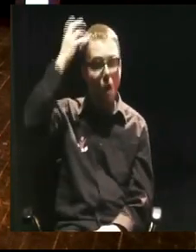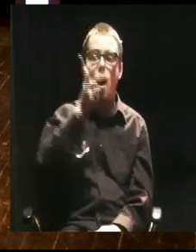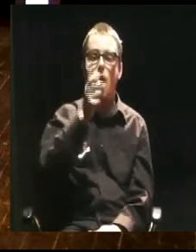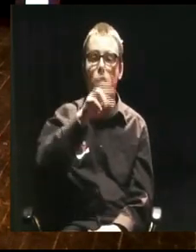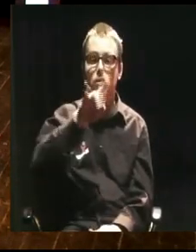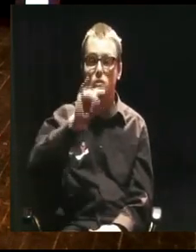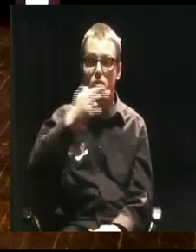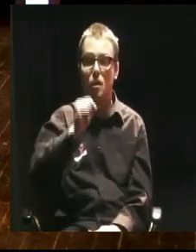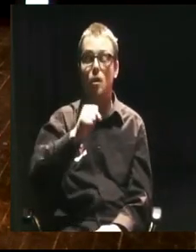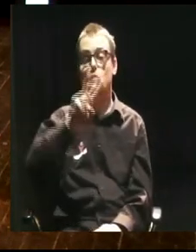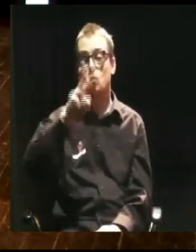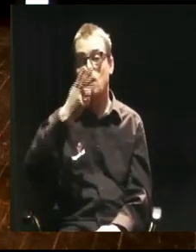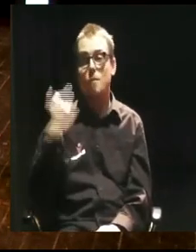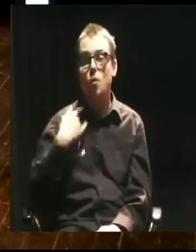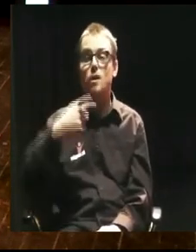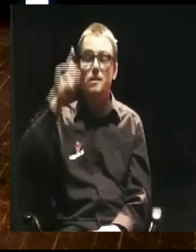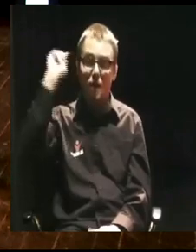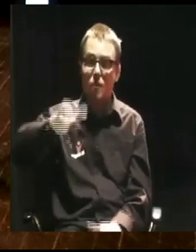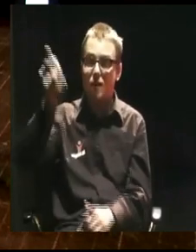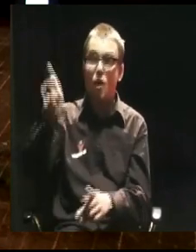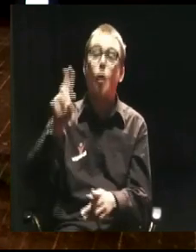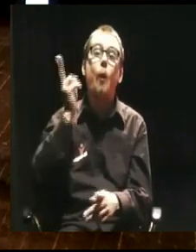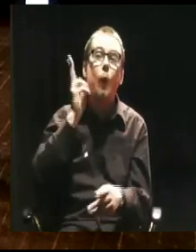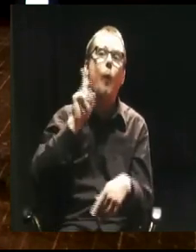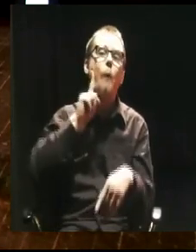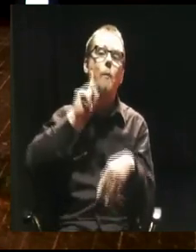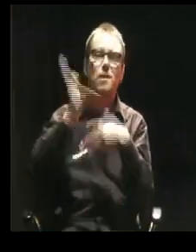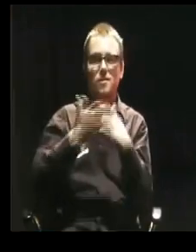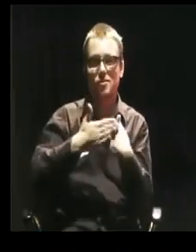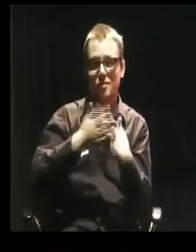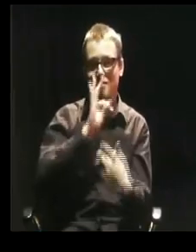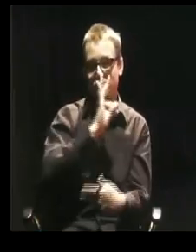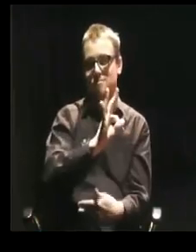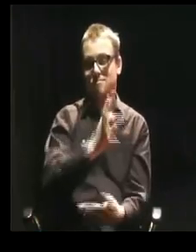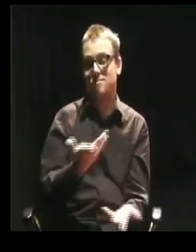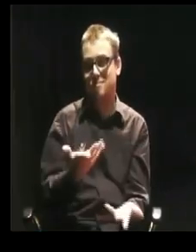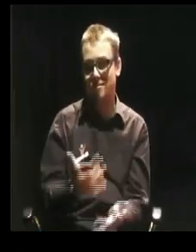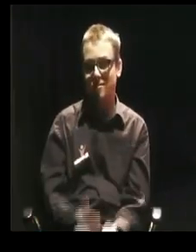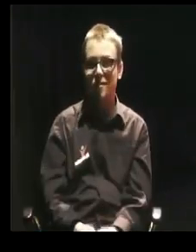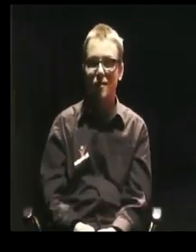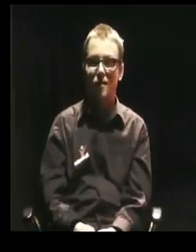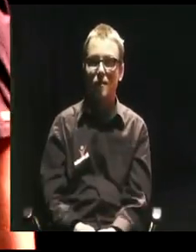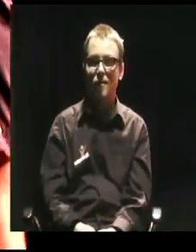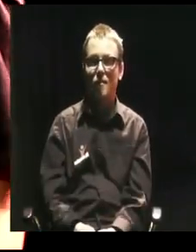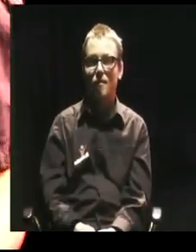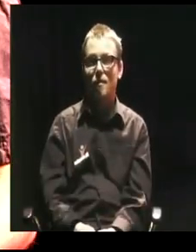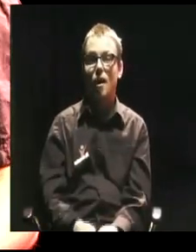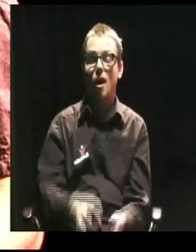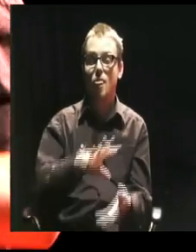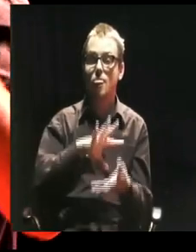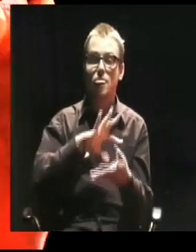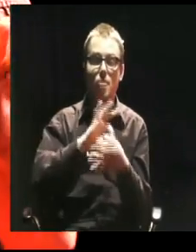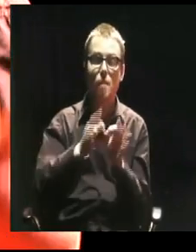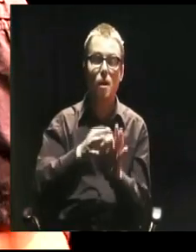zostałaby carycą. Ten problem z Polską, okej, ale może nie zostałaby carycą i za jej rządów Rosja nie podbiłaby Krymu.